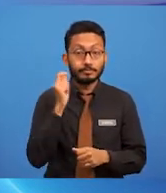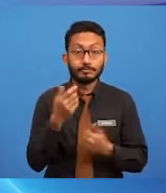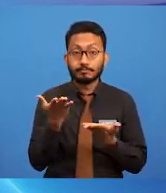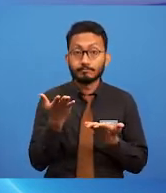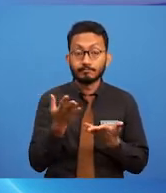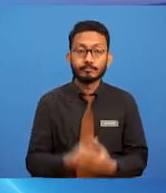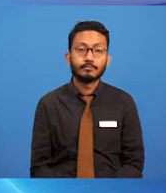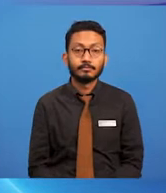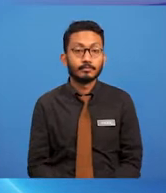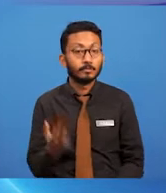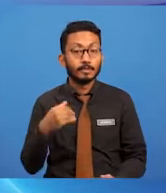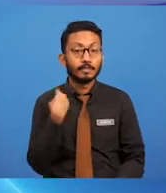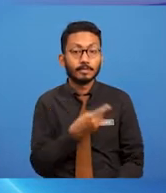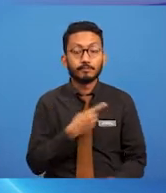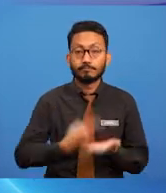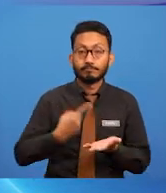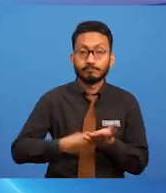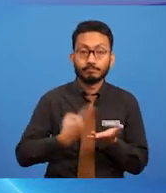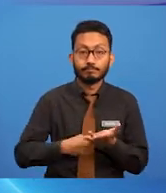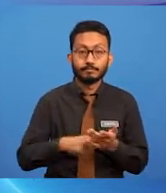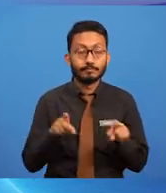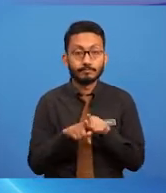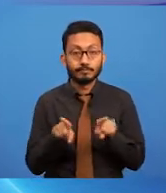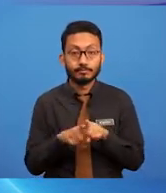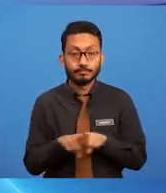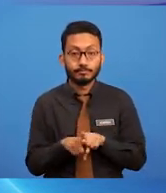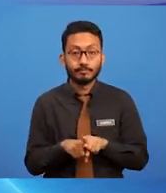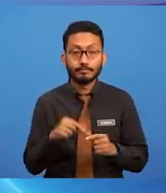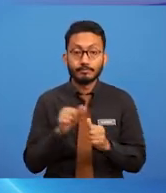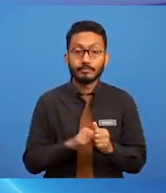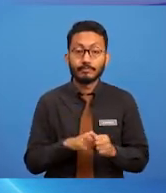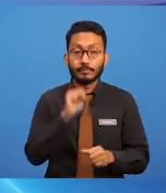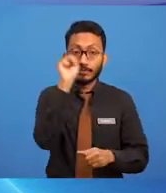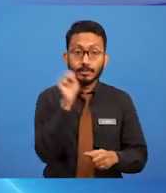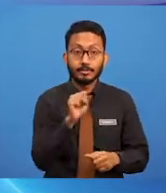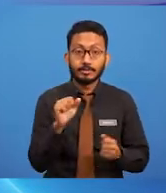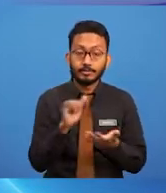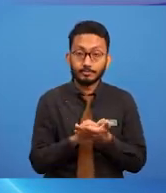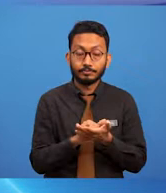Mari kita bincang bersama-sama setiap soalan tersebut.